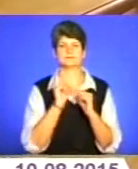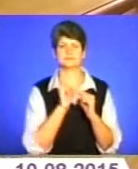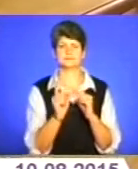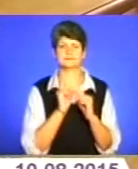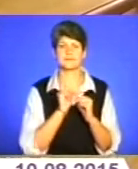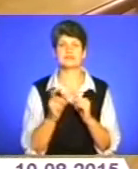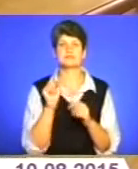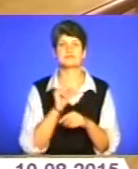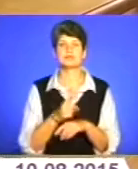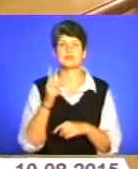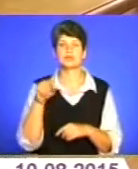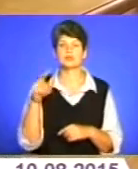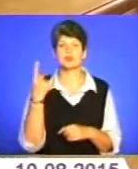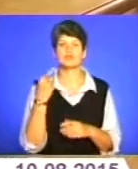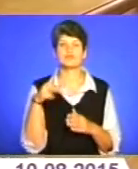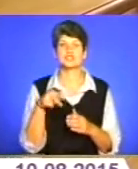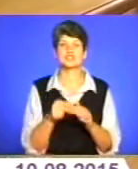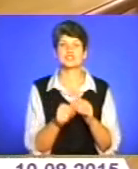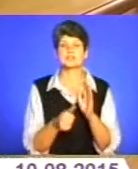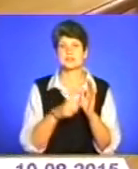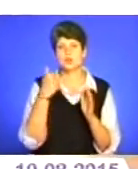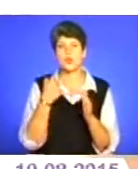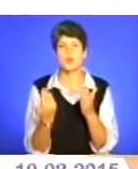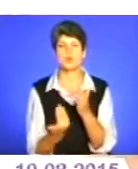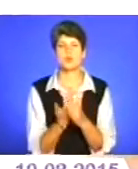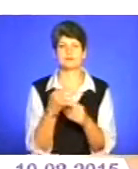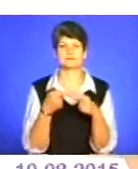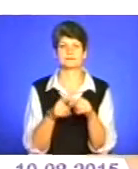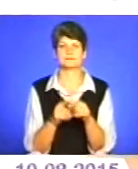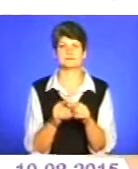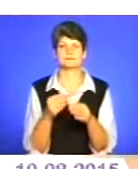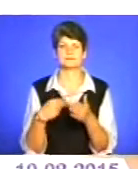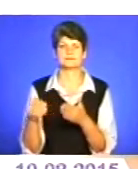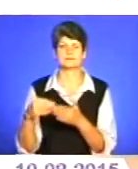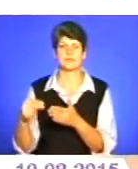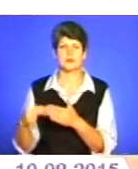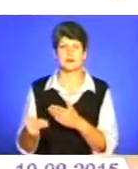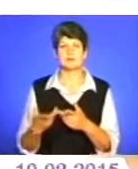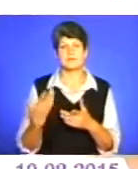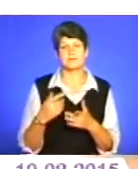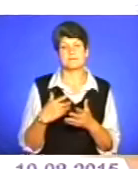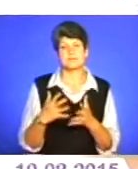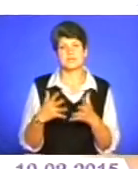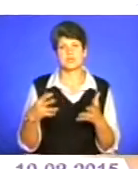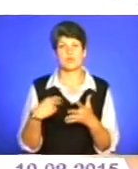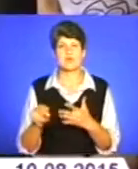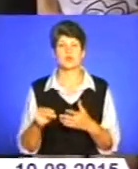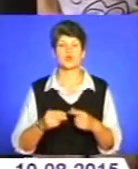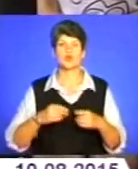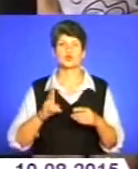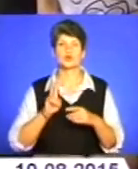номер один – до 2016 року оновити техніку. Перевагу надають тролейбусам за кордону, а саме з Чехії.